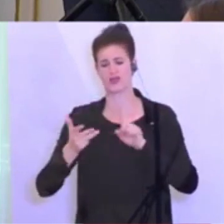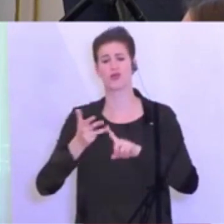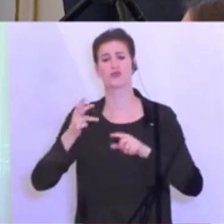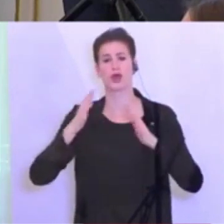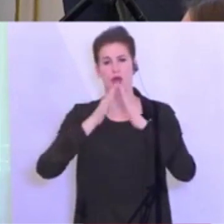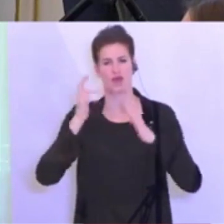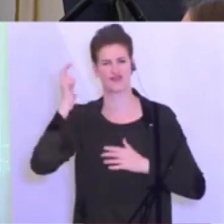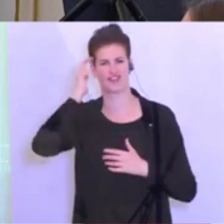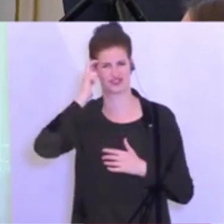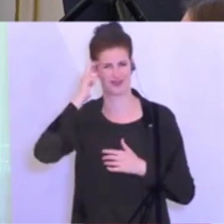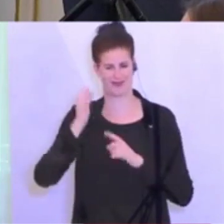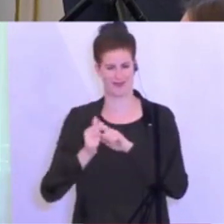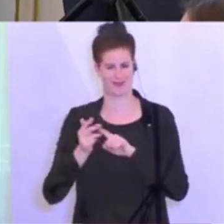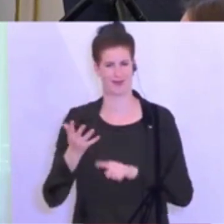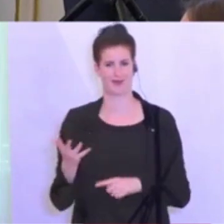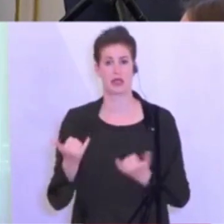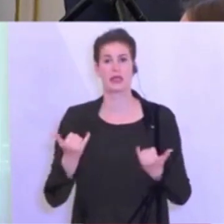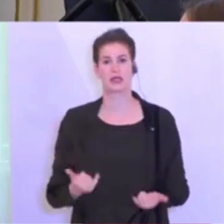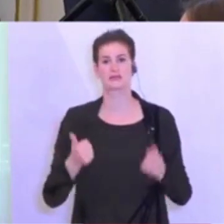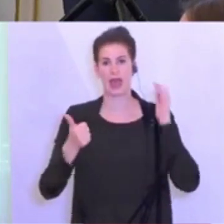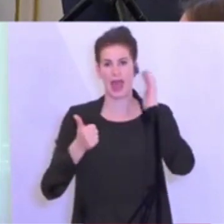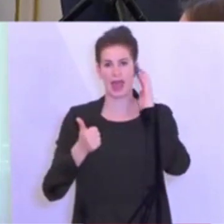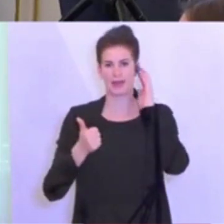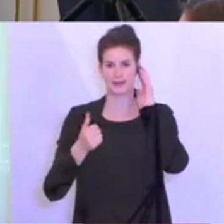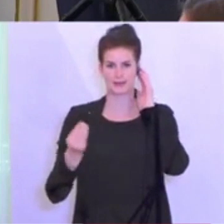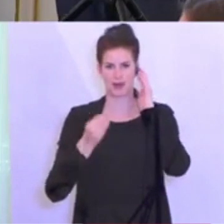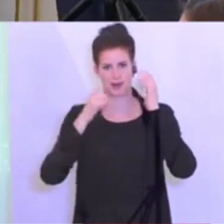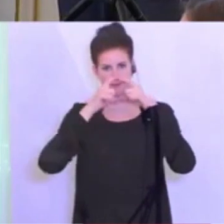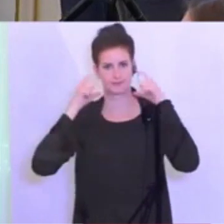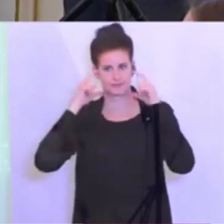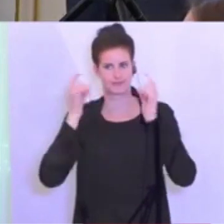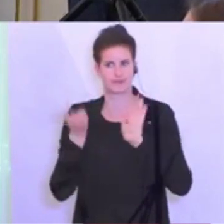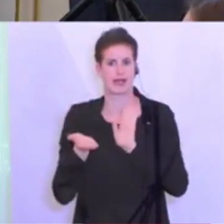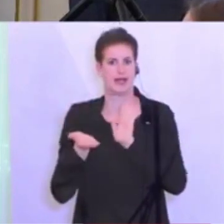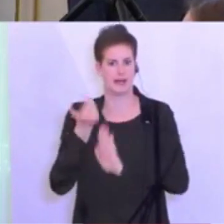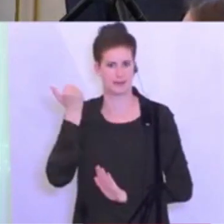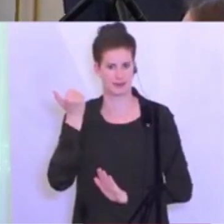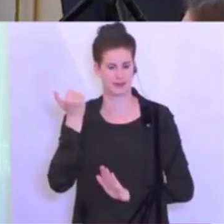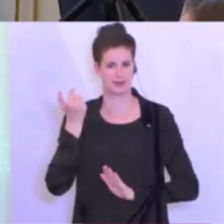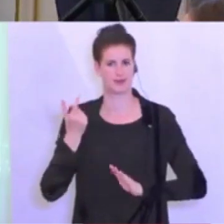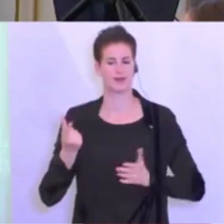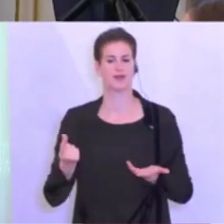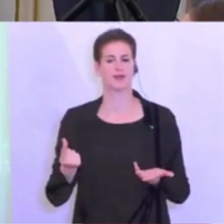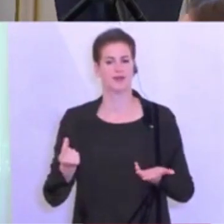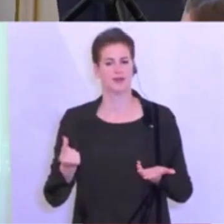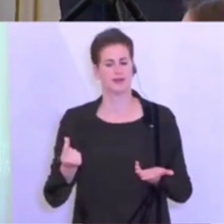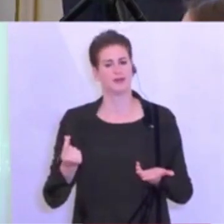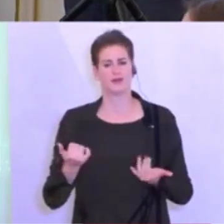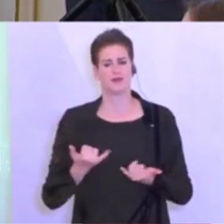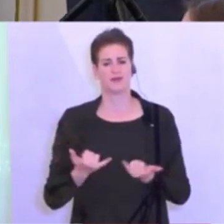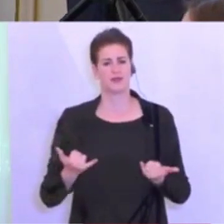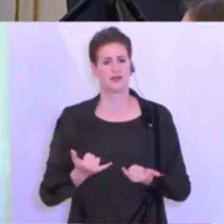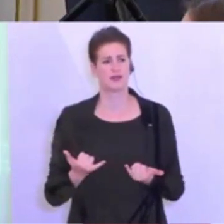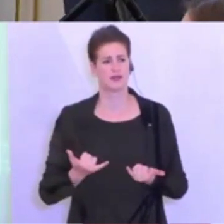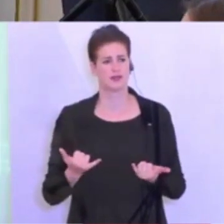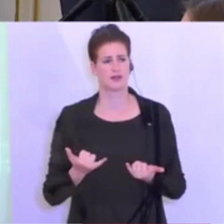Jetzt fällt eines dieser Elemente großteils weg, salopp gesagt. Was sagen Sie den Leuten, die jetzt meinen, wenn wir